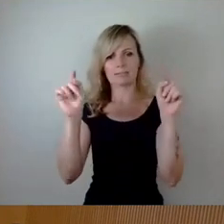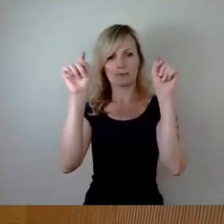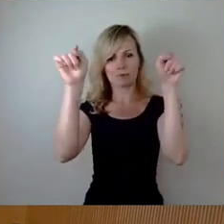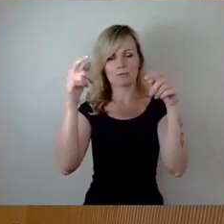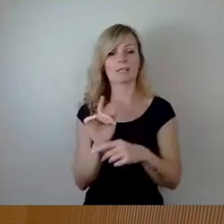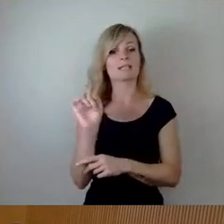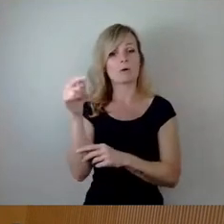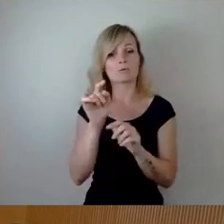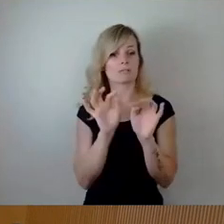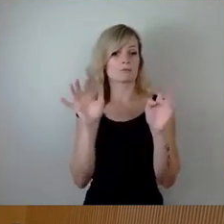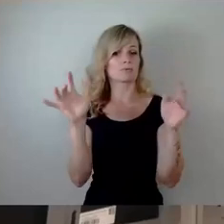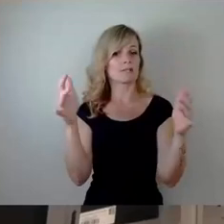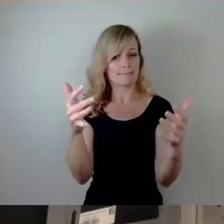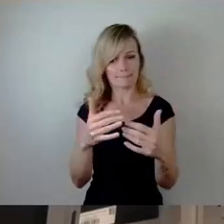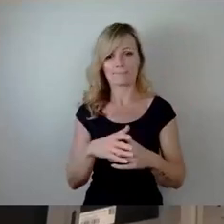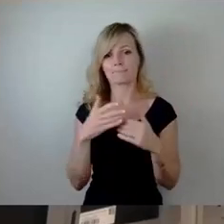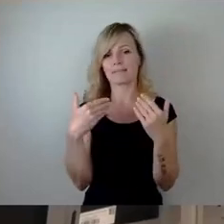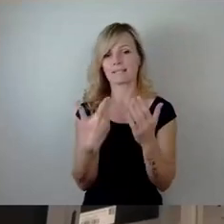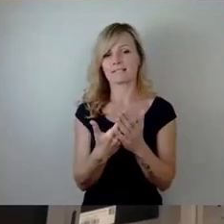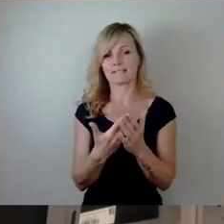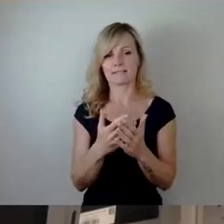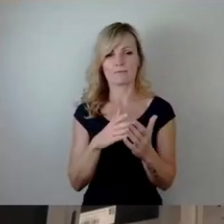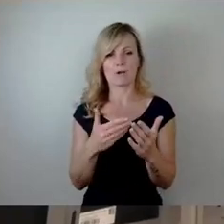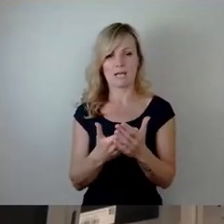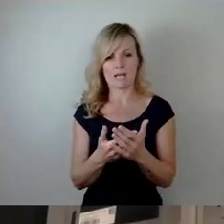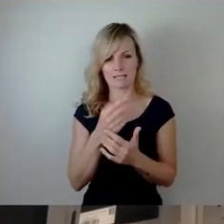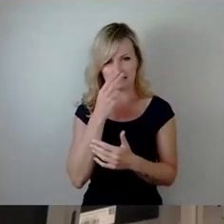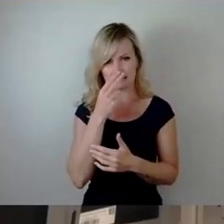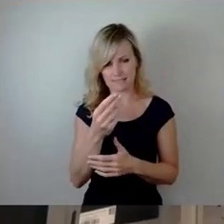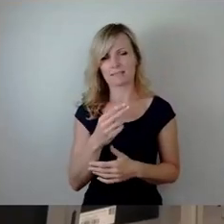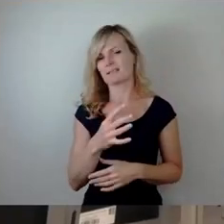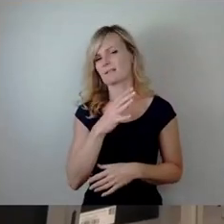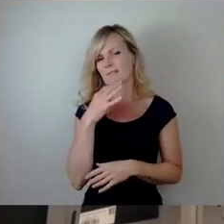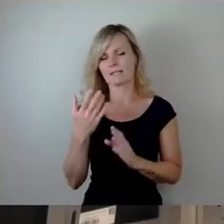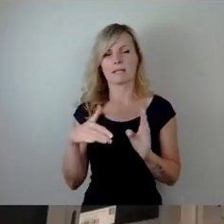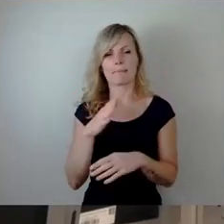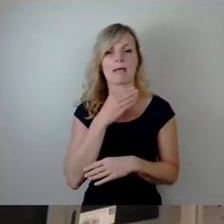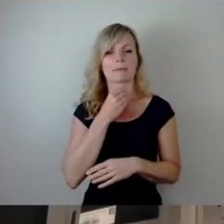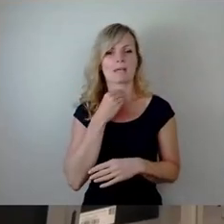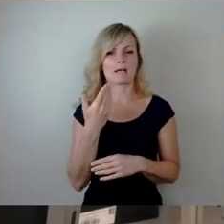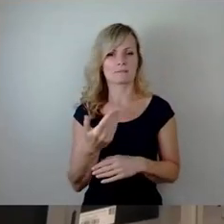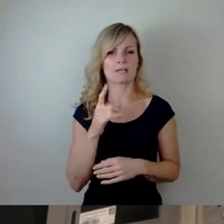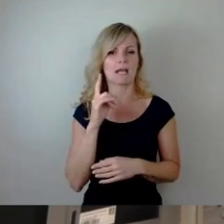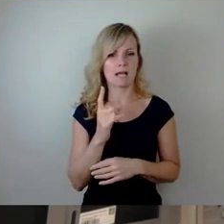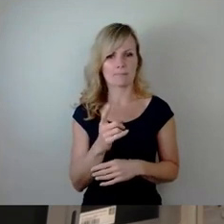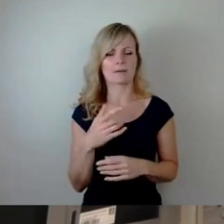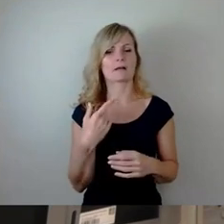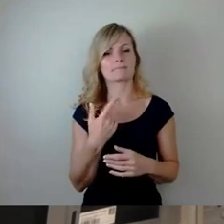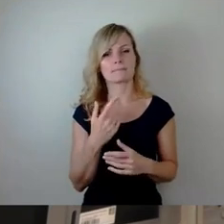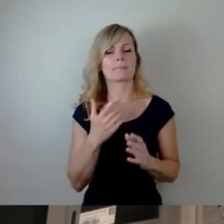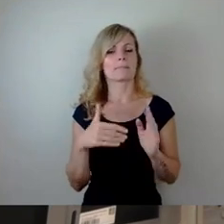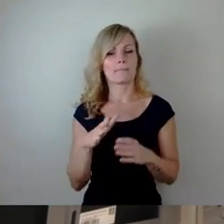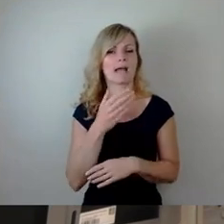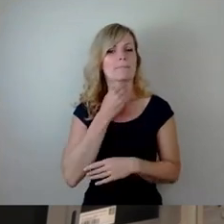Stream. Bei dieser Vorlage, wir haben es eben gesehen, geht es um ganz schön viele Mehrbedarfe, aber bei all diesen Mehrbedarfen fehlt